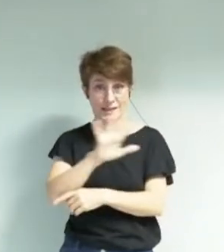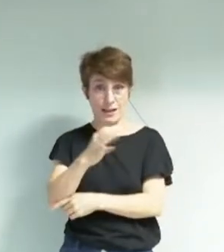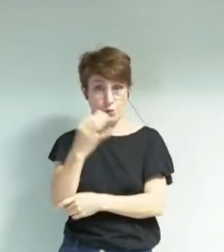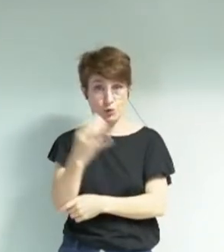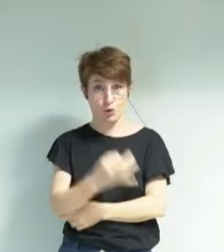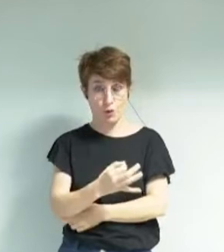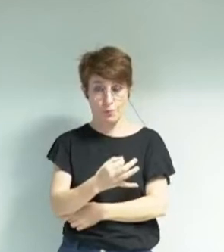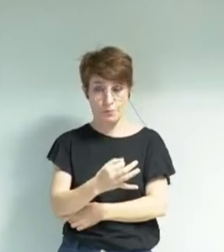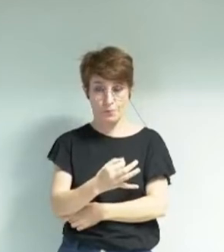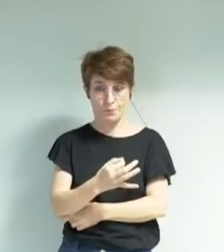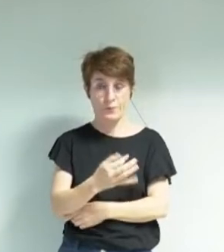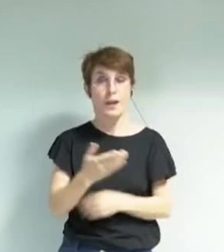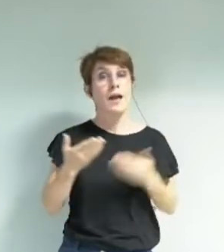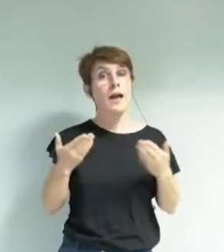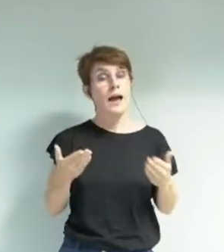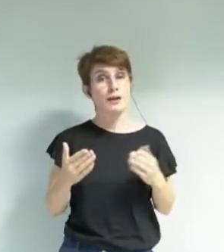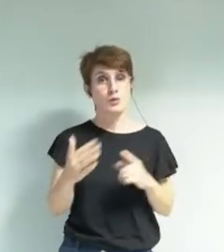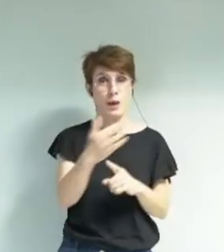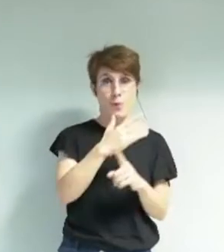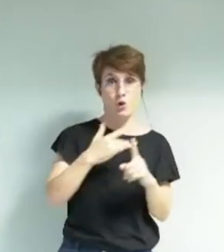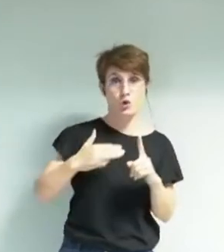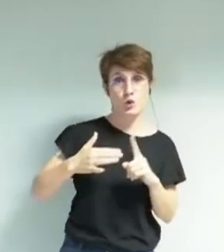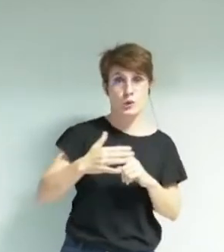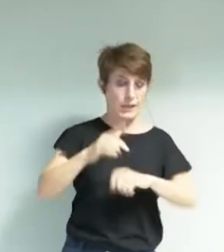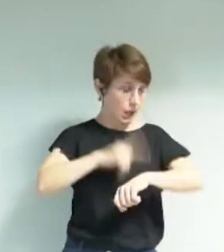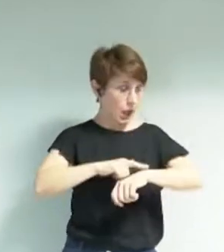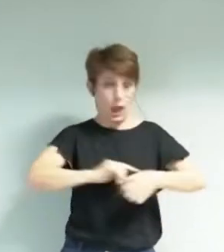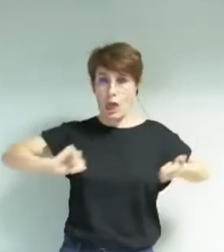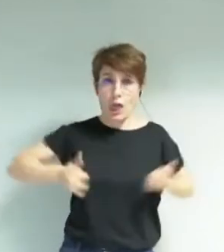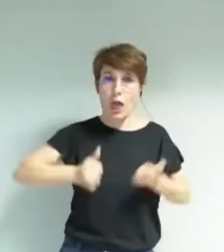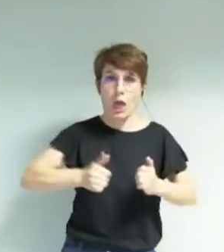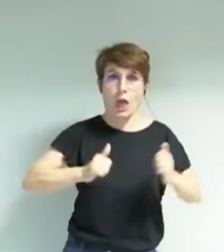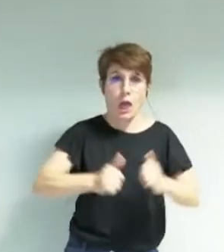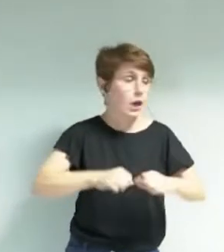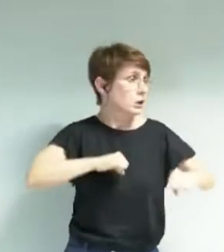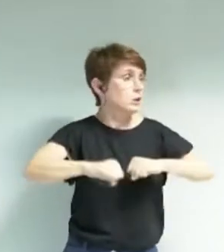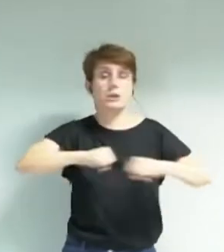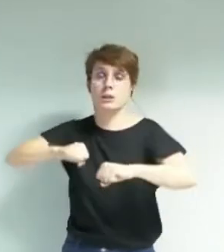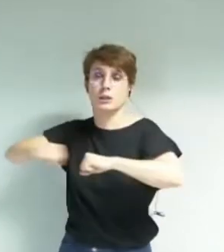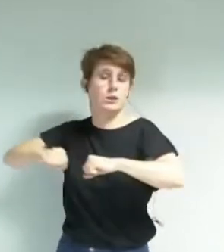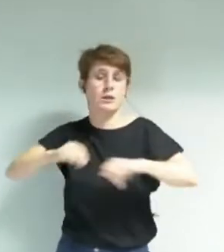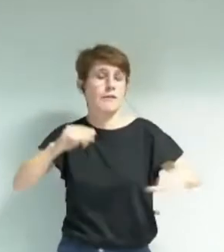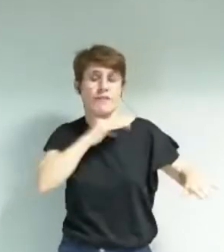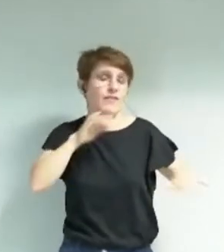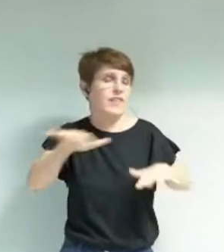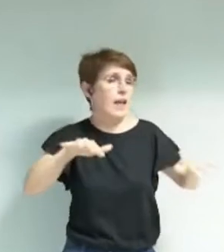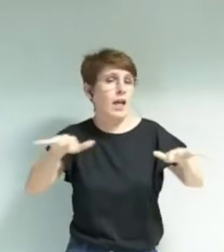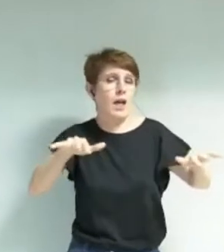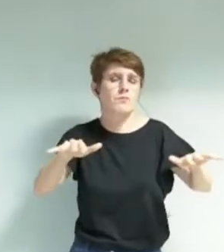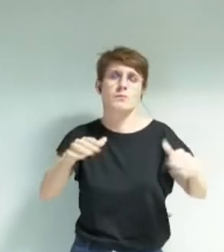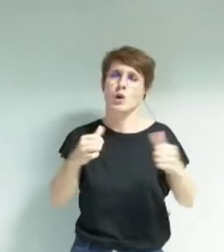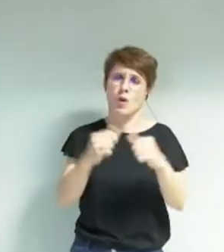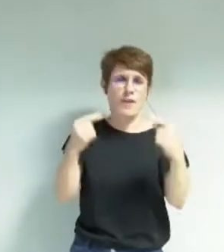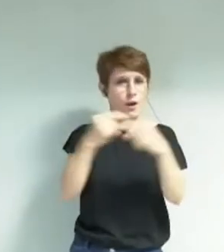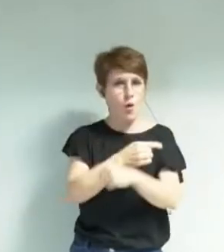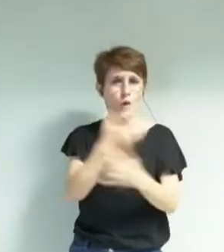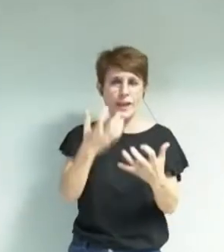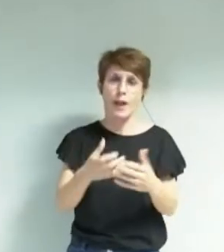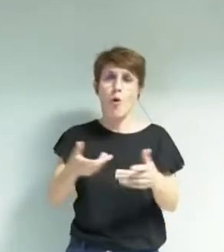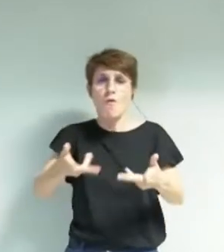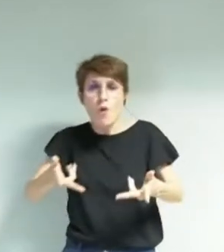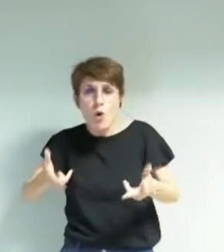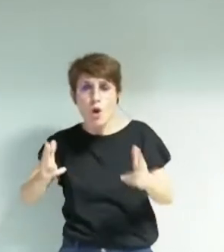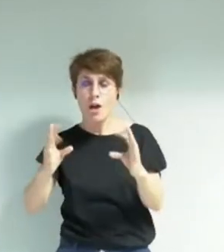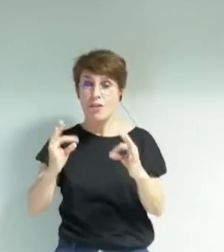où notre société est celle du temps manquant, où tout s'accélère, nous pensons qu'il faut défendre du temps et de l'espace dans nos villes pour les